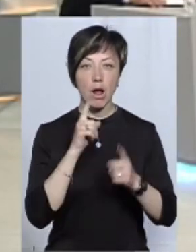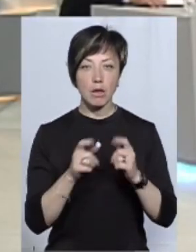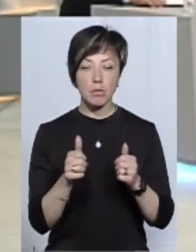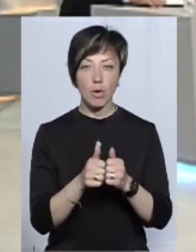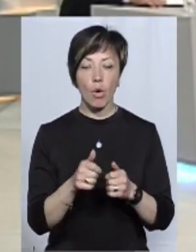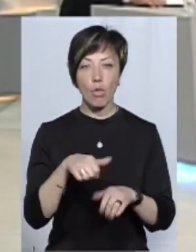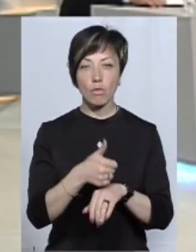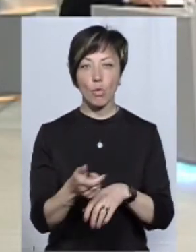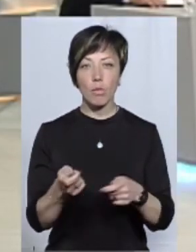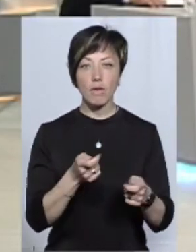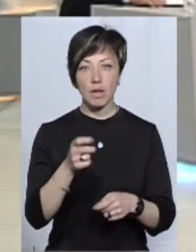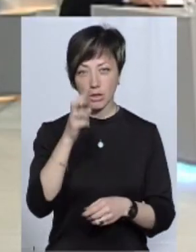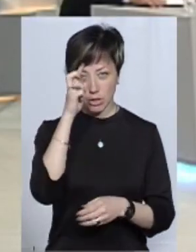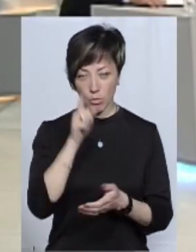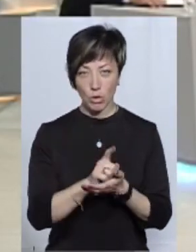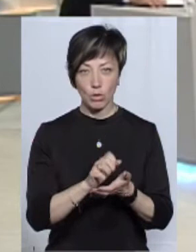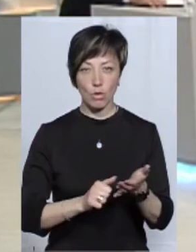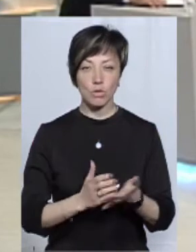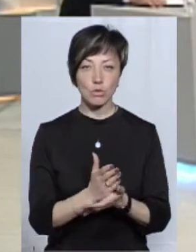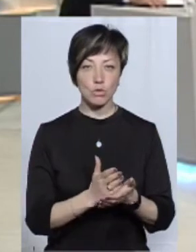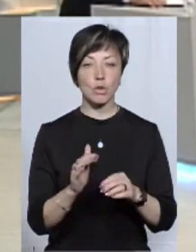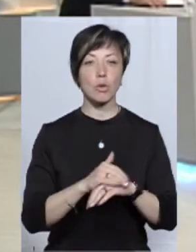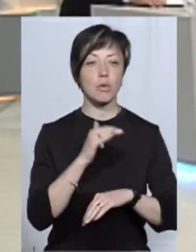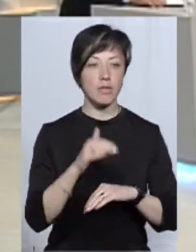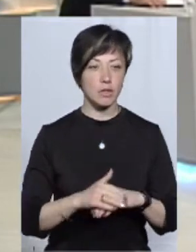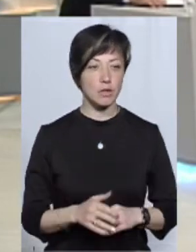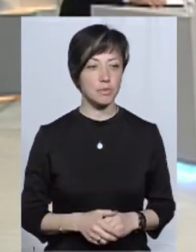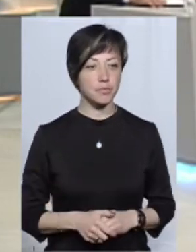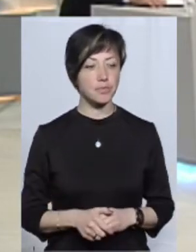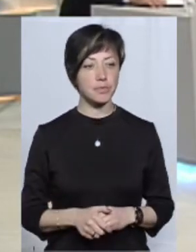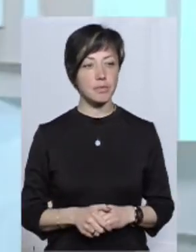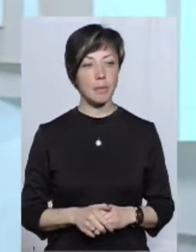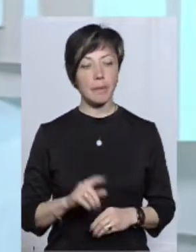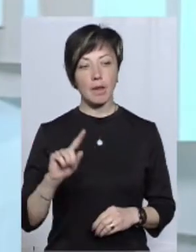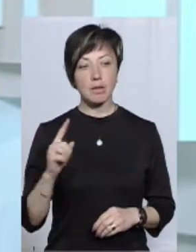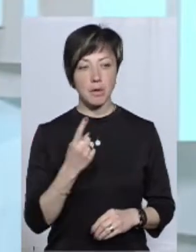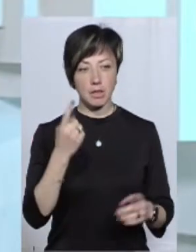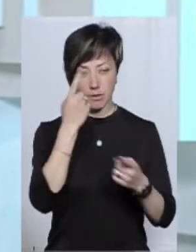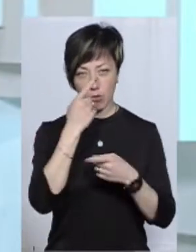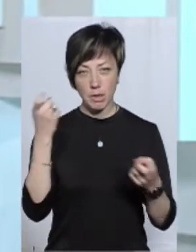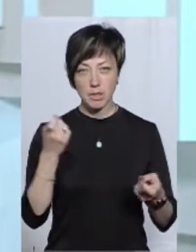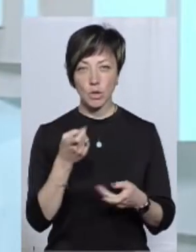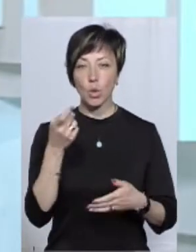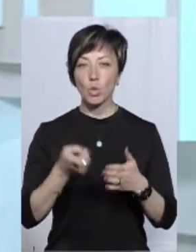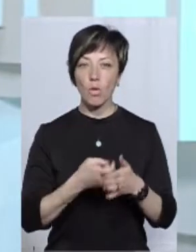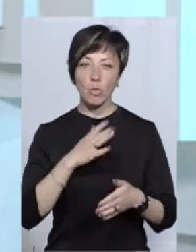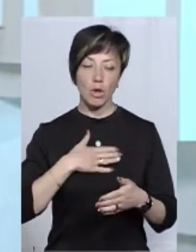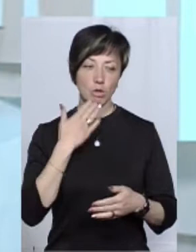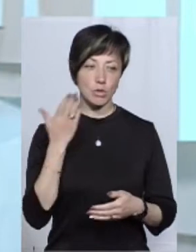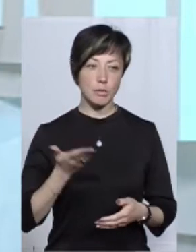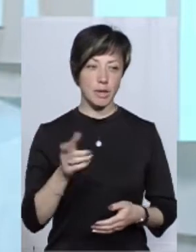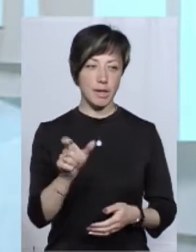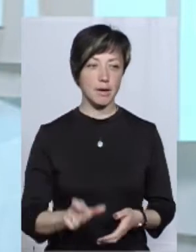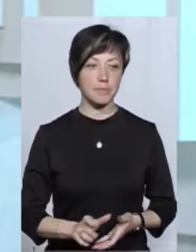управлінні ДФС у Хмельницькій області. Доброго вечора! І спершу інформаційна довідка про нашого спікера.